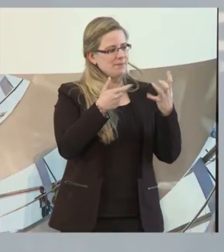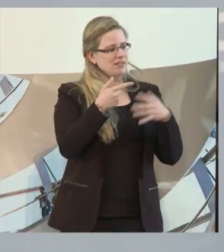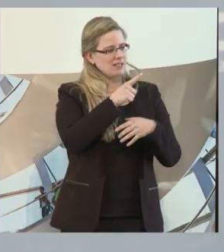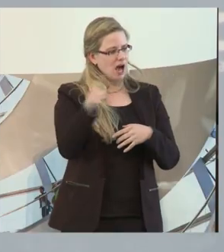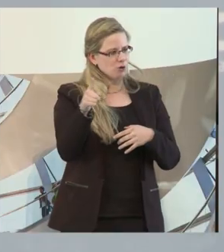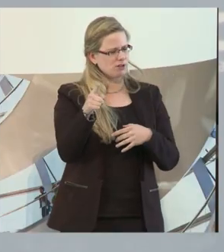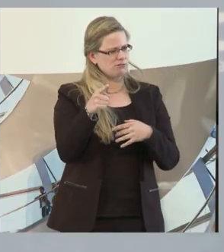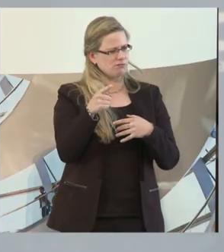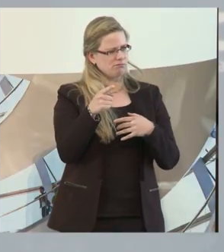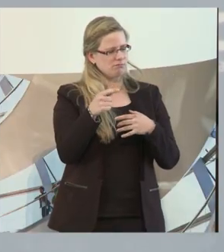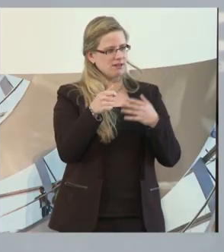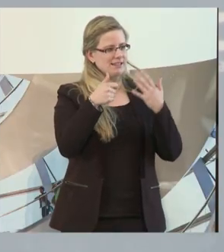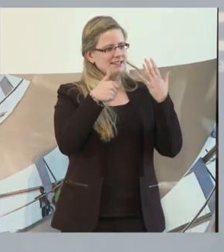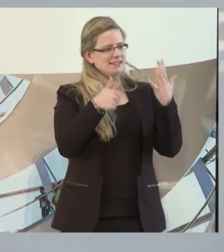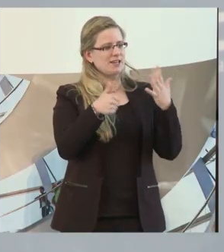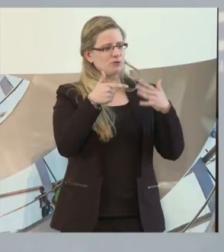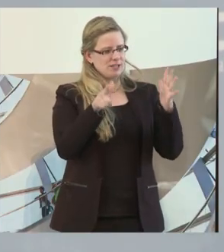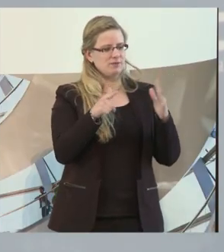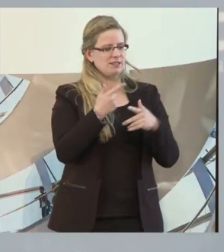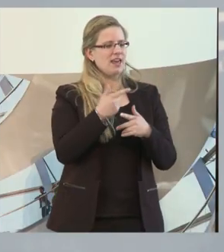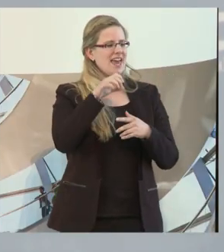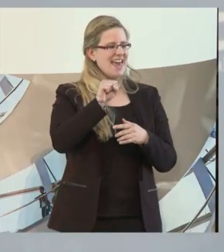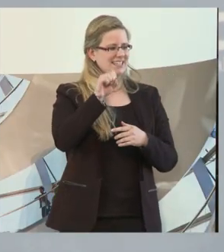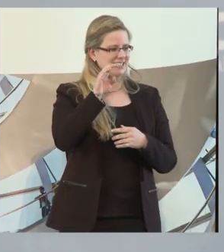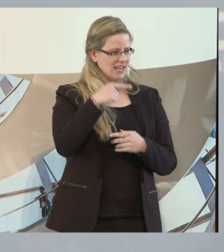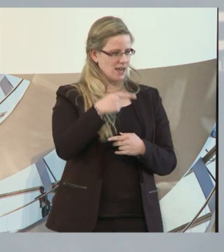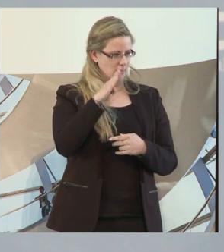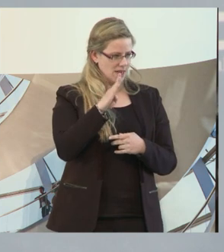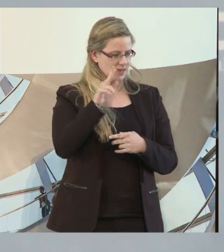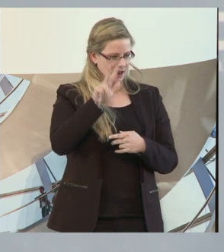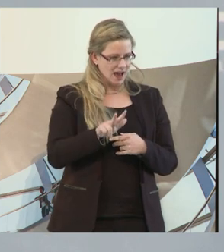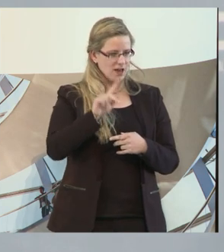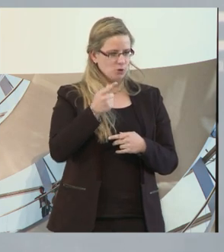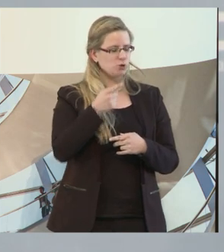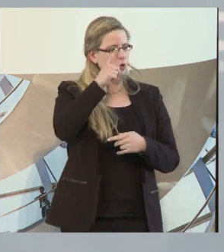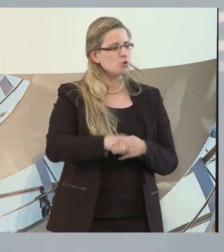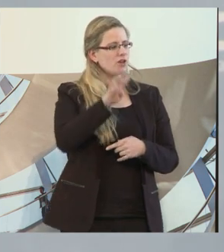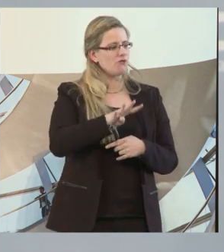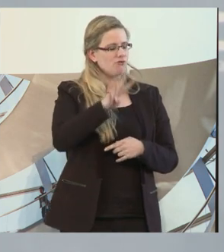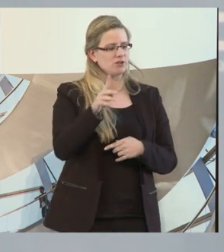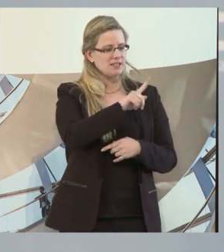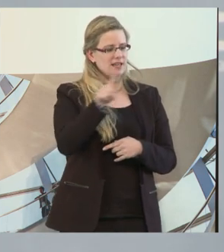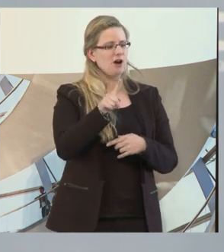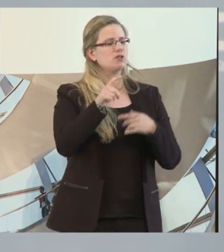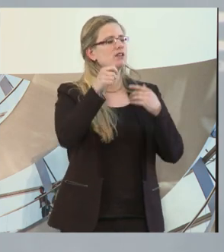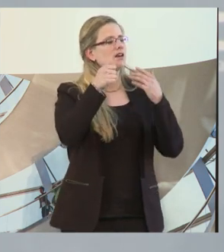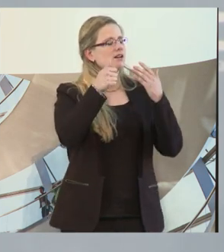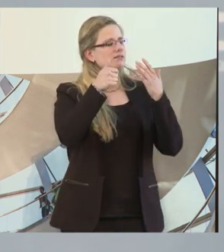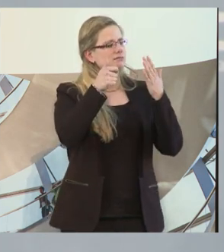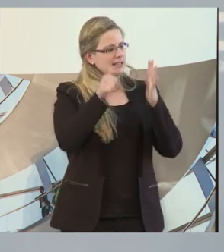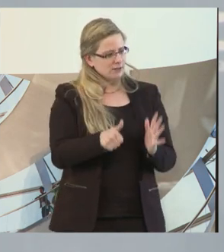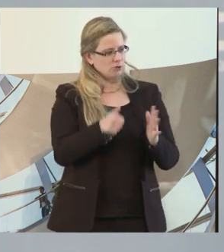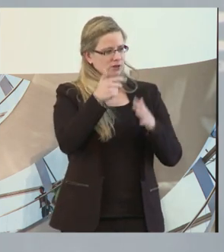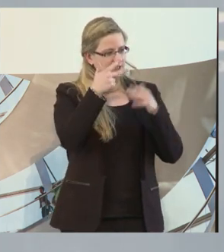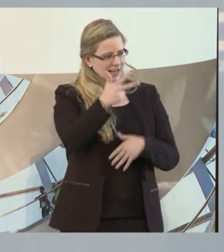SGB III, sprich Arbeitsförderung registriert und deutlich mehr, 114.623 im SGB